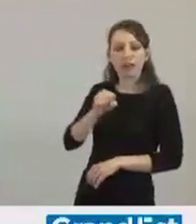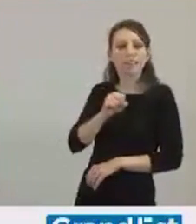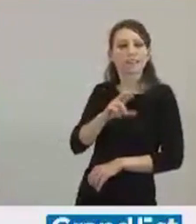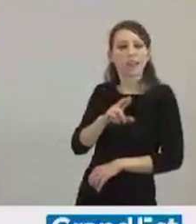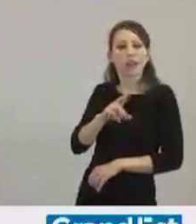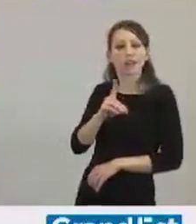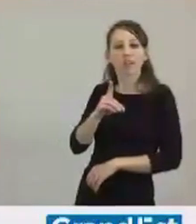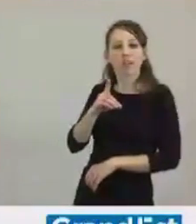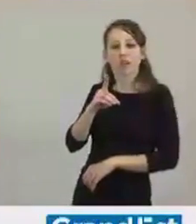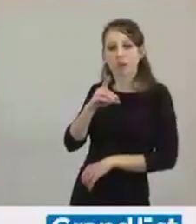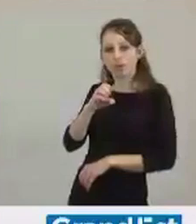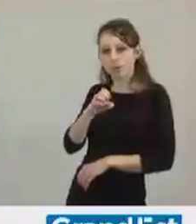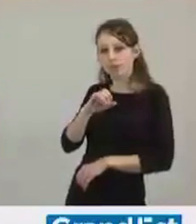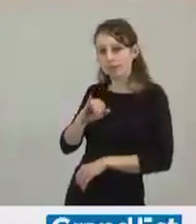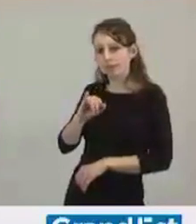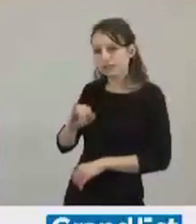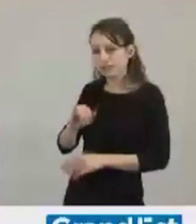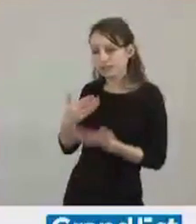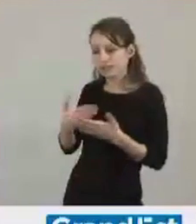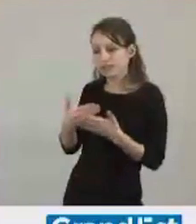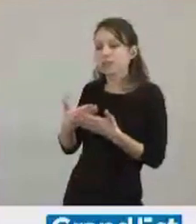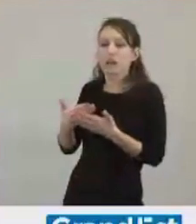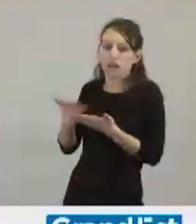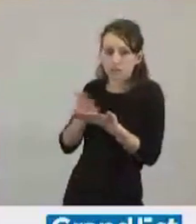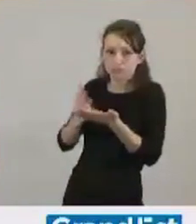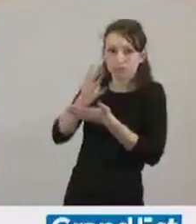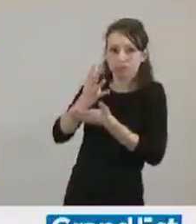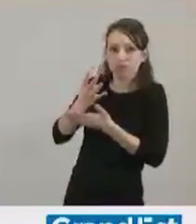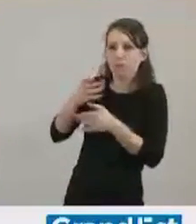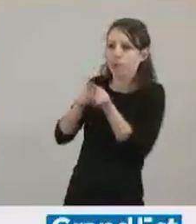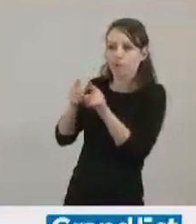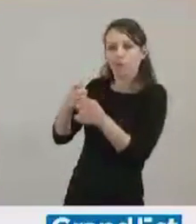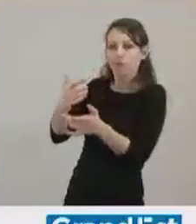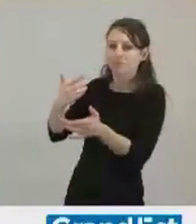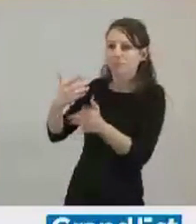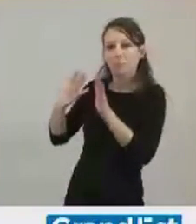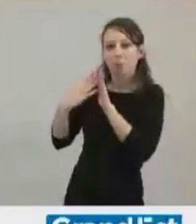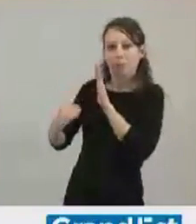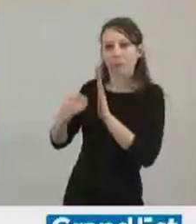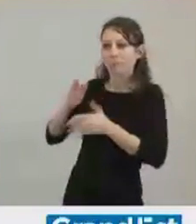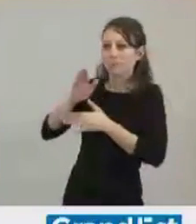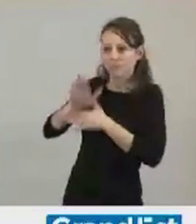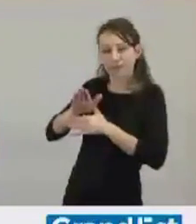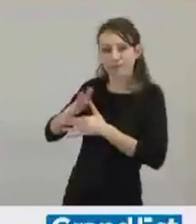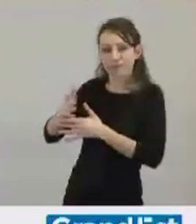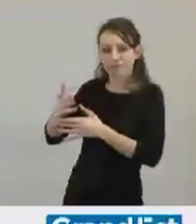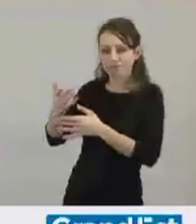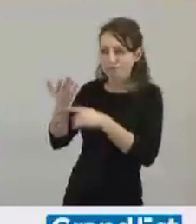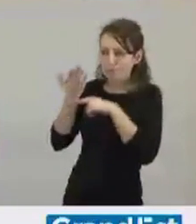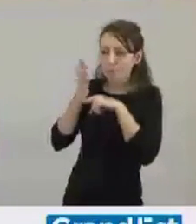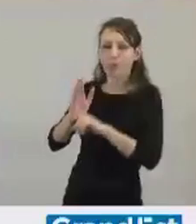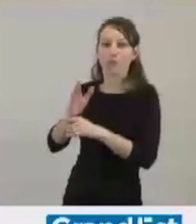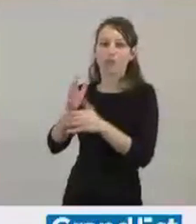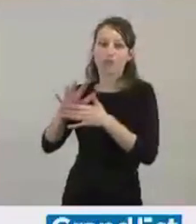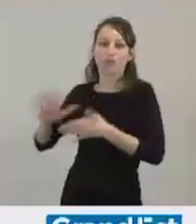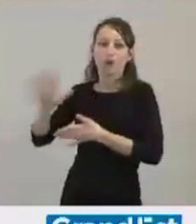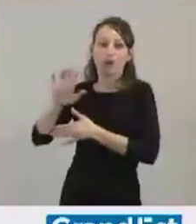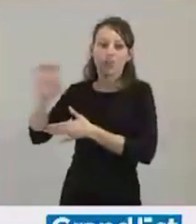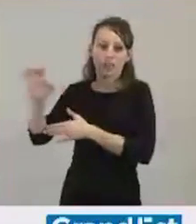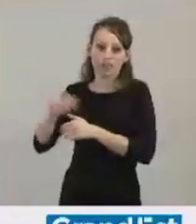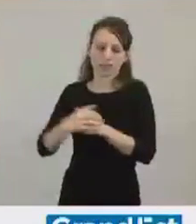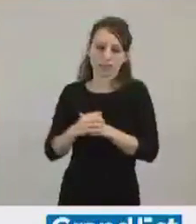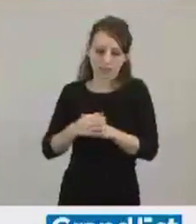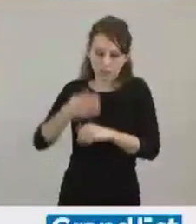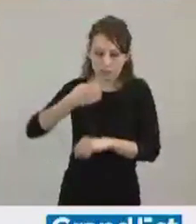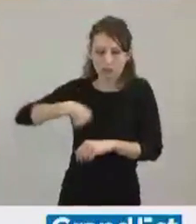orientations, qui sera la signature, l'ambition du Grand Est, vienne imposer par le haut une démarche de fusion d